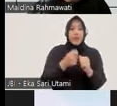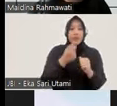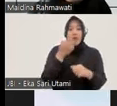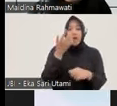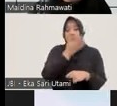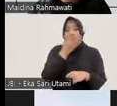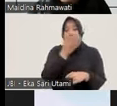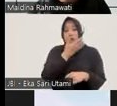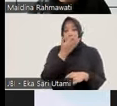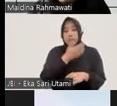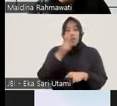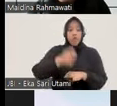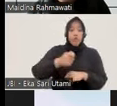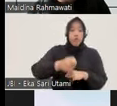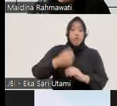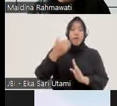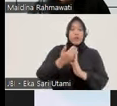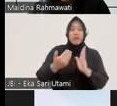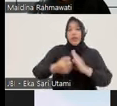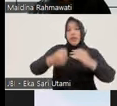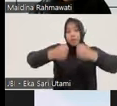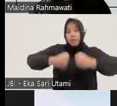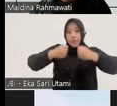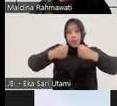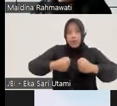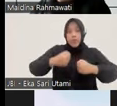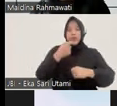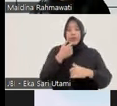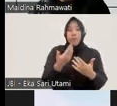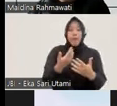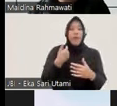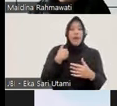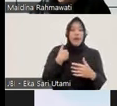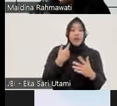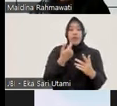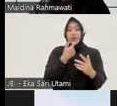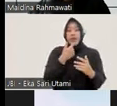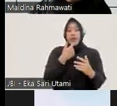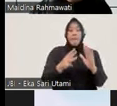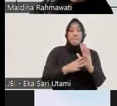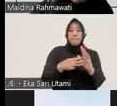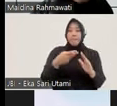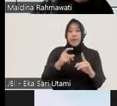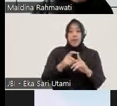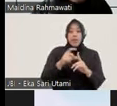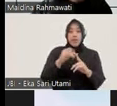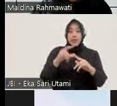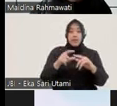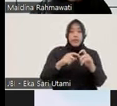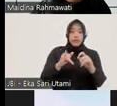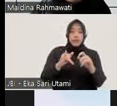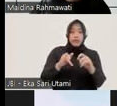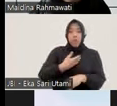acara pidana kita perlu ngeframkan dulu nih apakah ada nih mekanisme mediasi antara korban dan pelaku dan bagaimana kalau misalnya